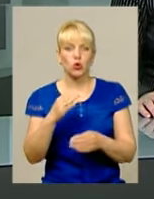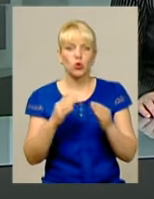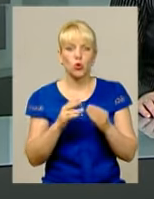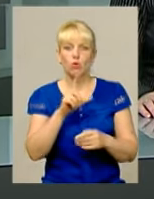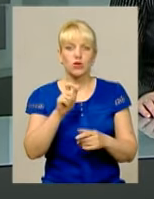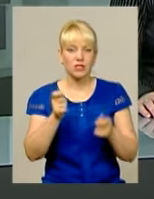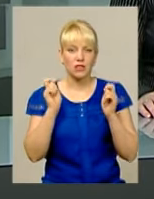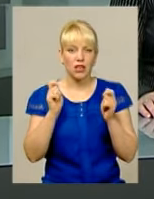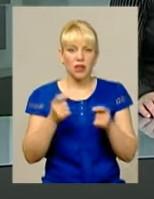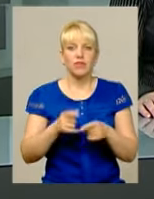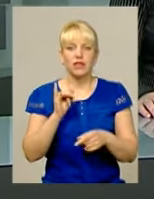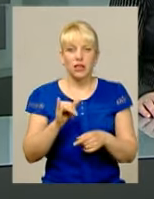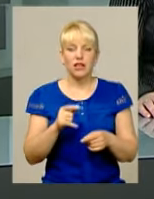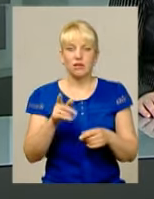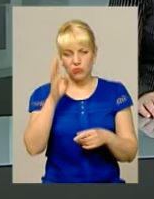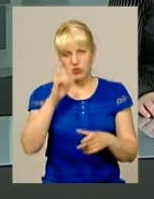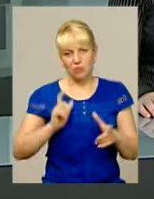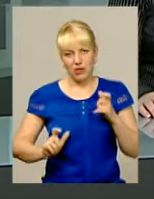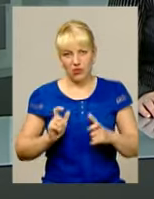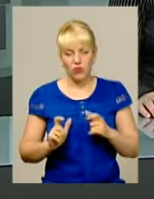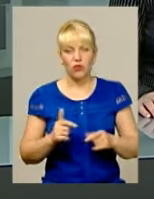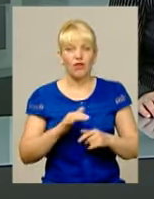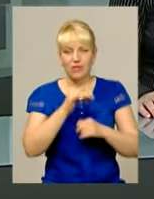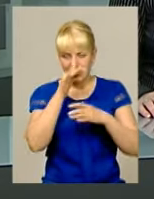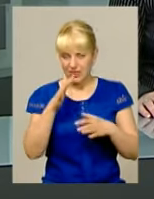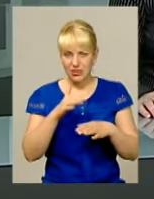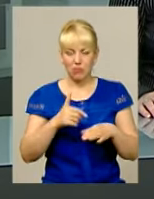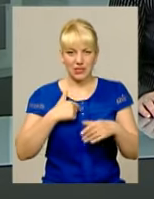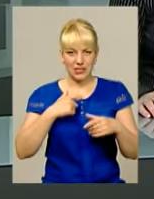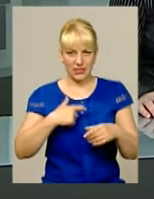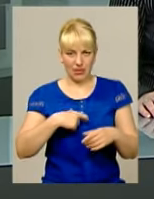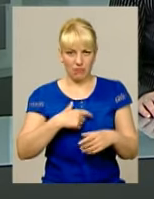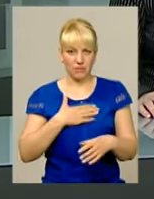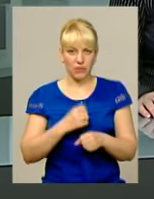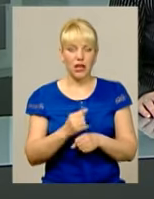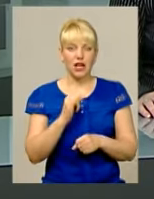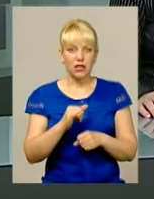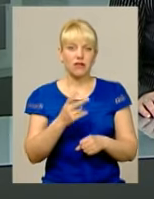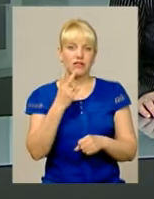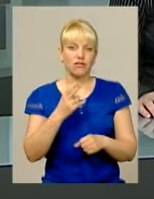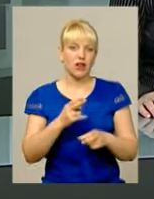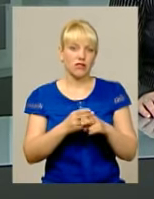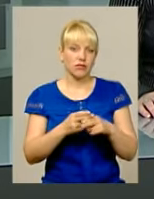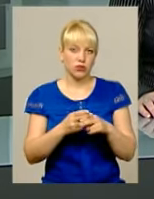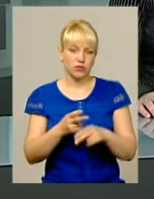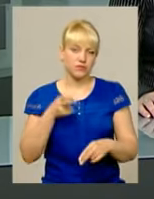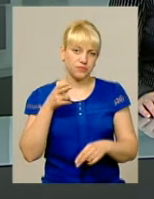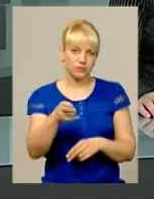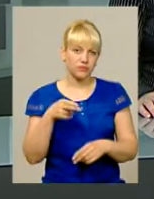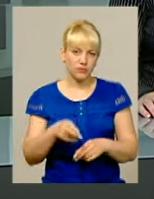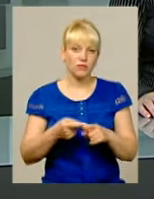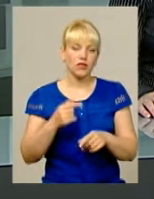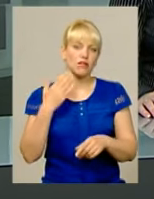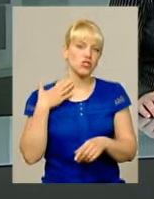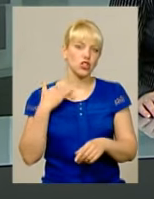закладу Він приревнував її і не зміг стримати емоцій Як результат, потерпіло отримала два удари ножем у шию та груди За даними